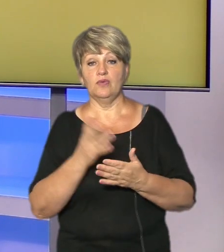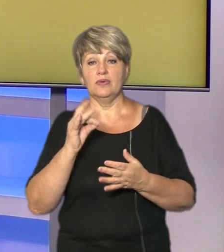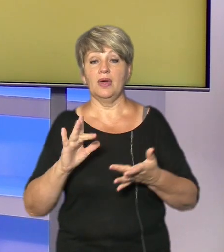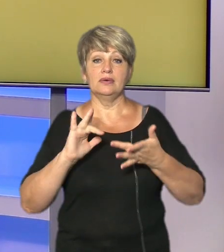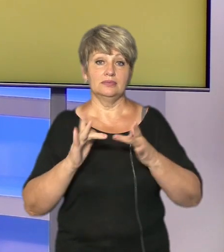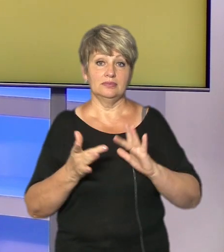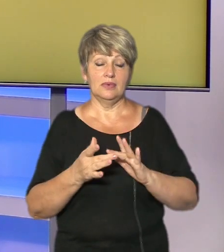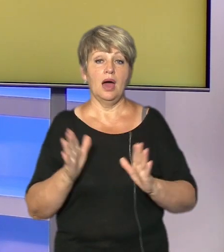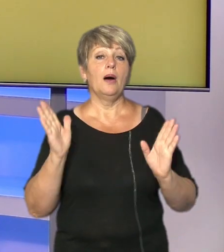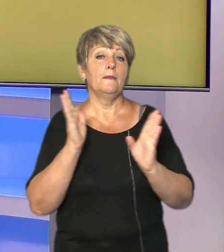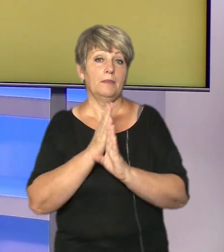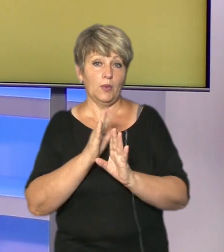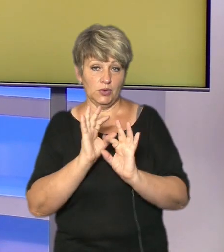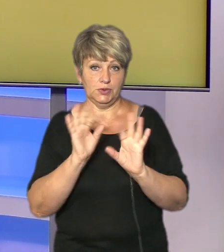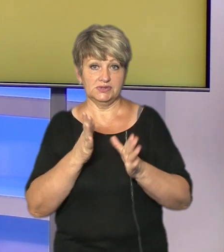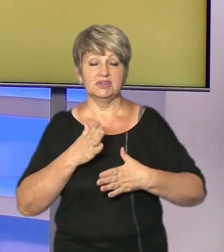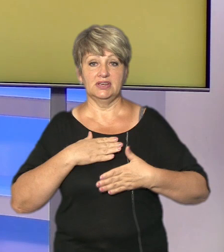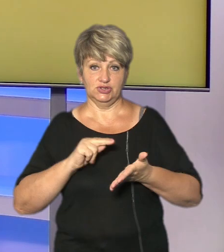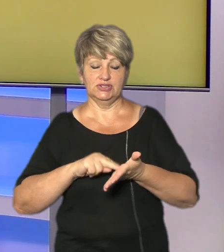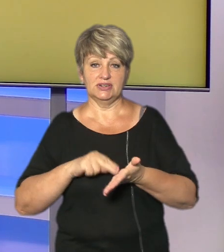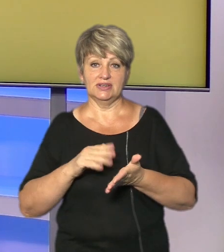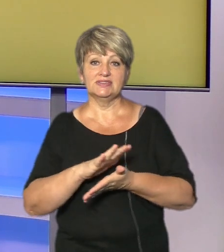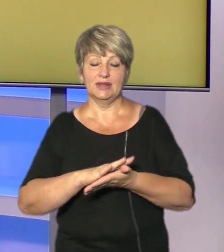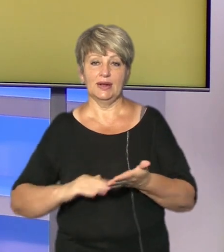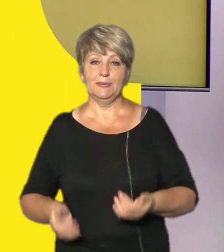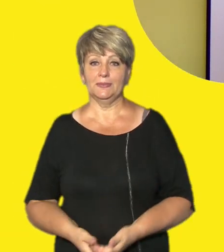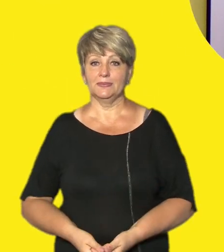соцмережах Ну а про погоду розкажуть черкаські синоптики